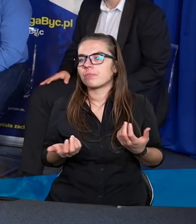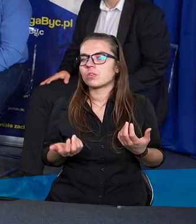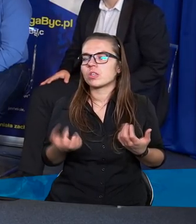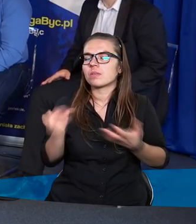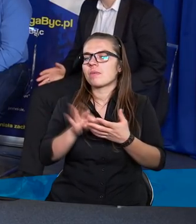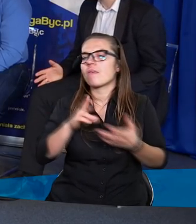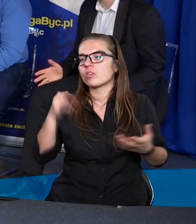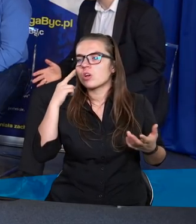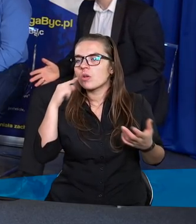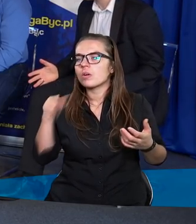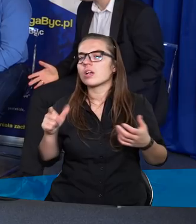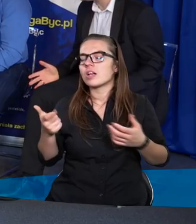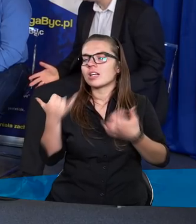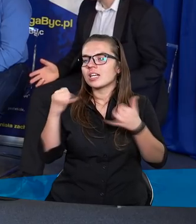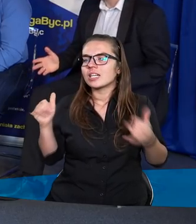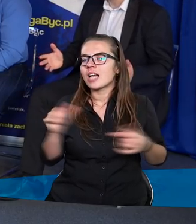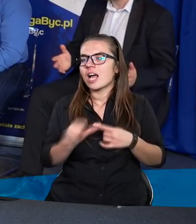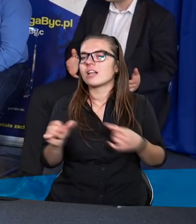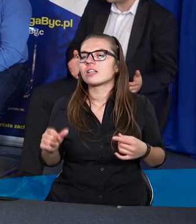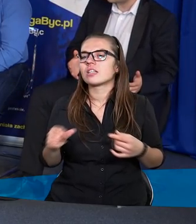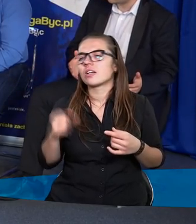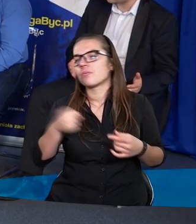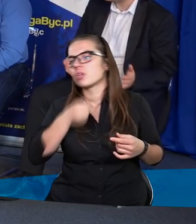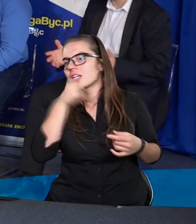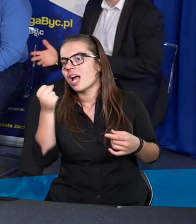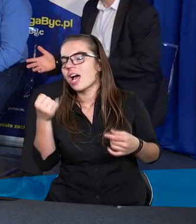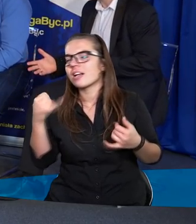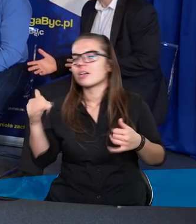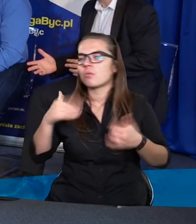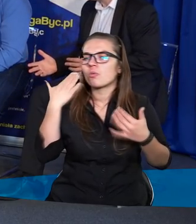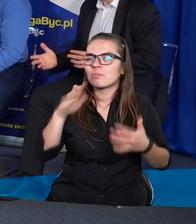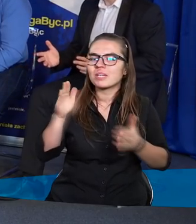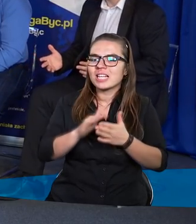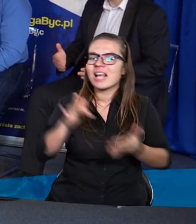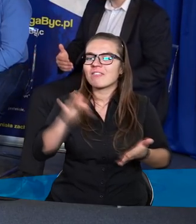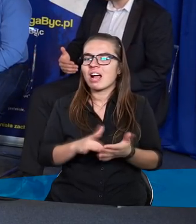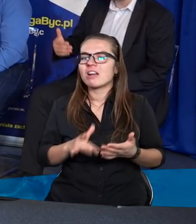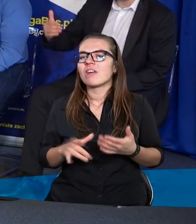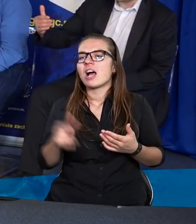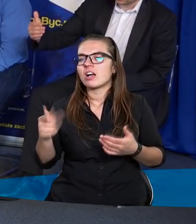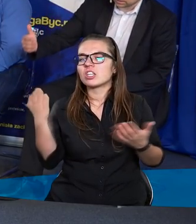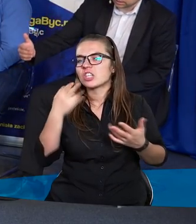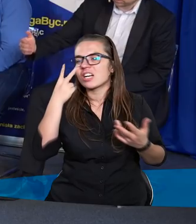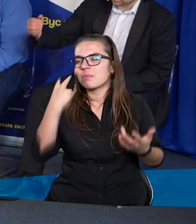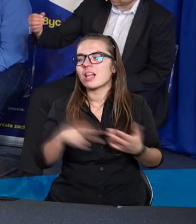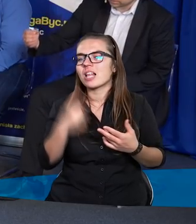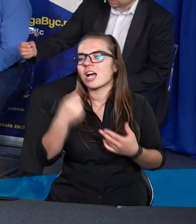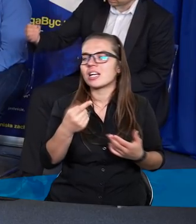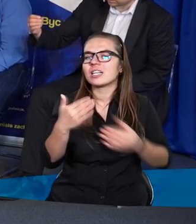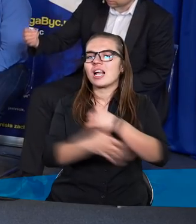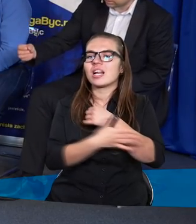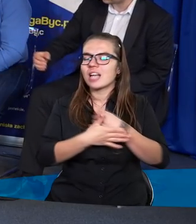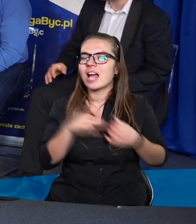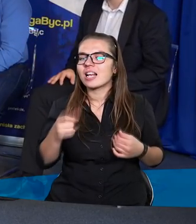nasze zrozumienie pewnych kwestii też jest inne. Nasze serce może być bardziej lub mniej wrażliwe. Być może, gdy patrzymy na jedną i tą